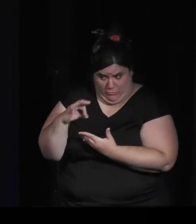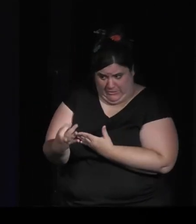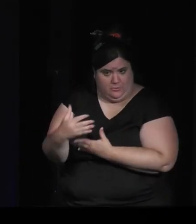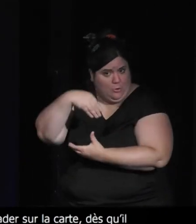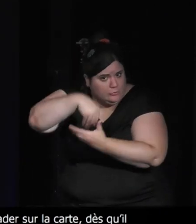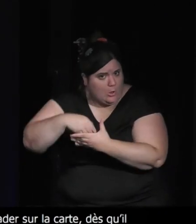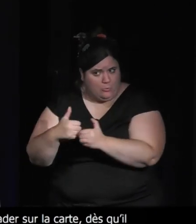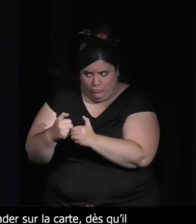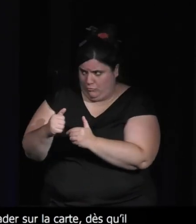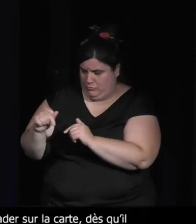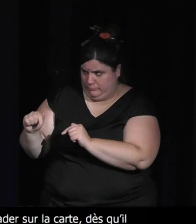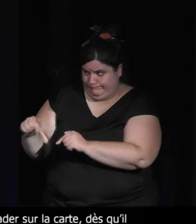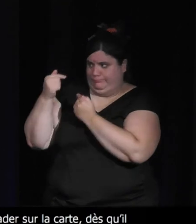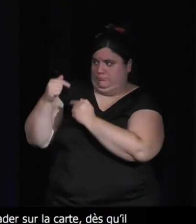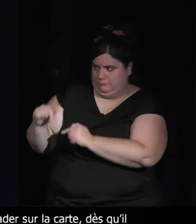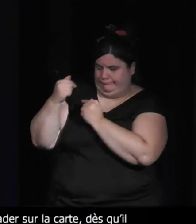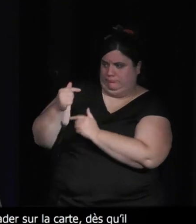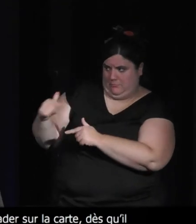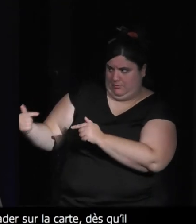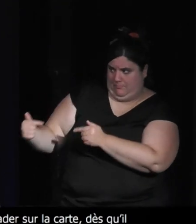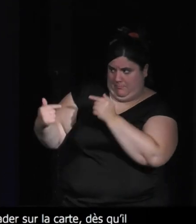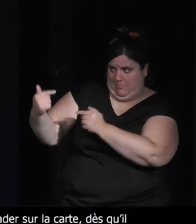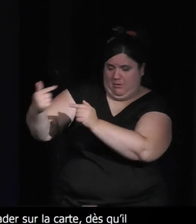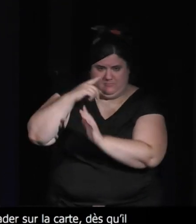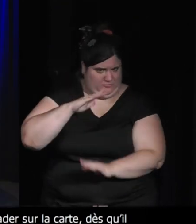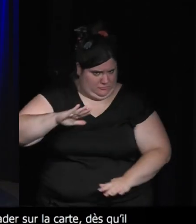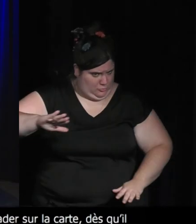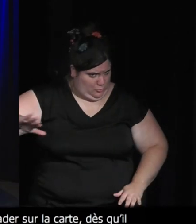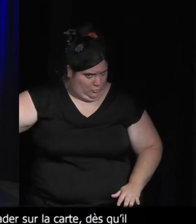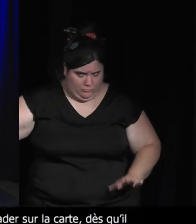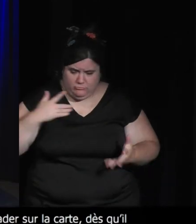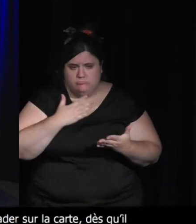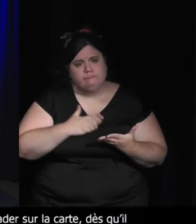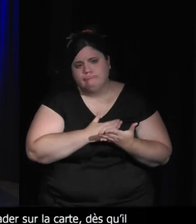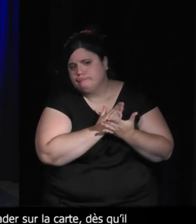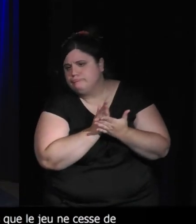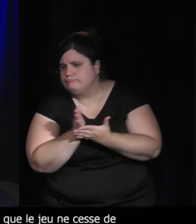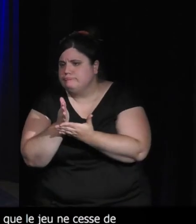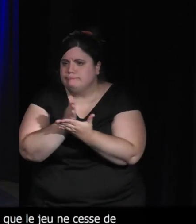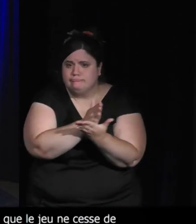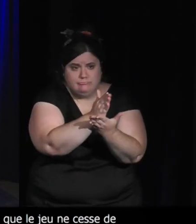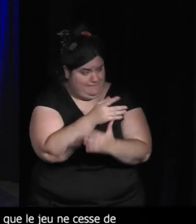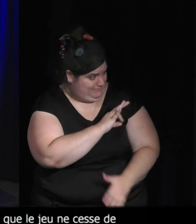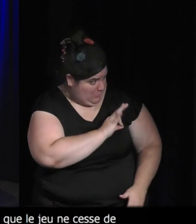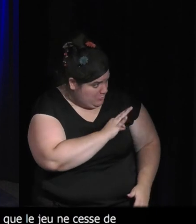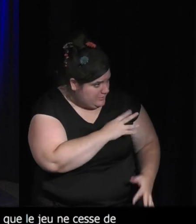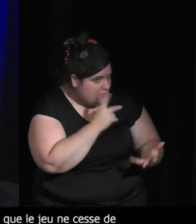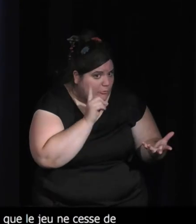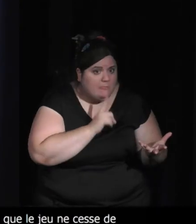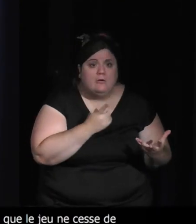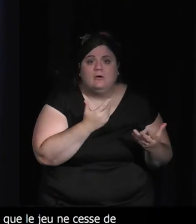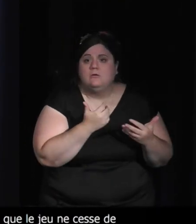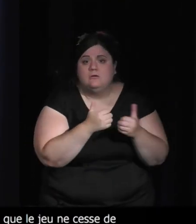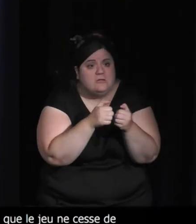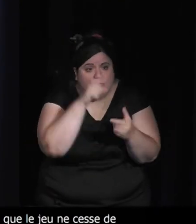il a différentes formes de manières de jouer, j'allais dire. Oui, ça parlait tout à l'heure à un moment donné de, ah, ce serait bien qu des exemples de jeux sur la décroissance et